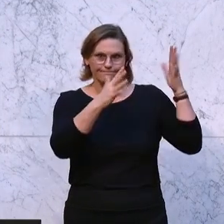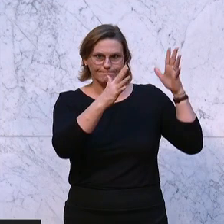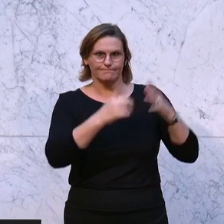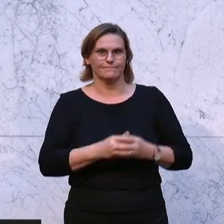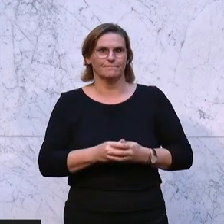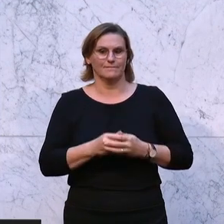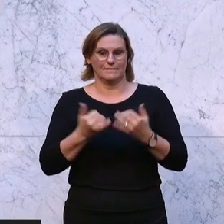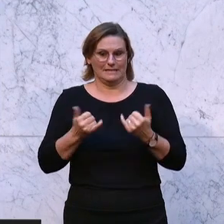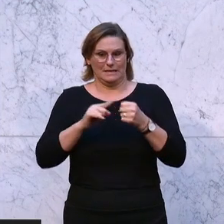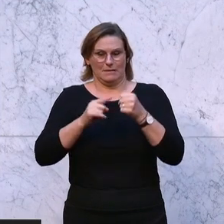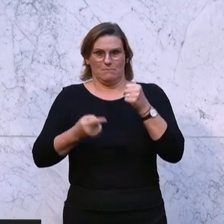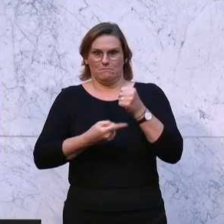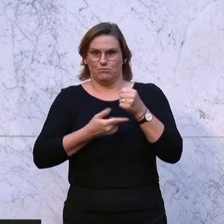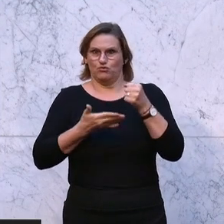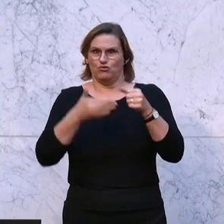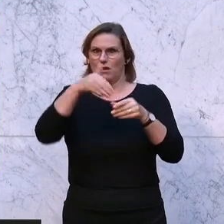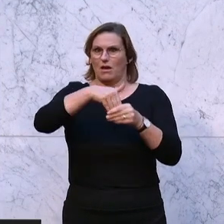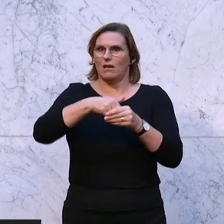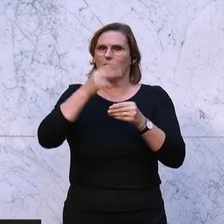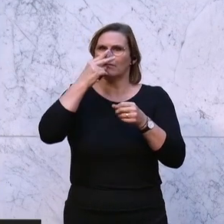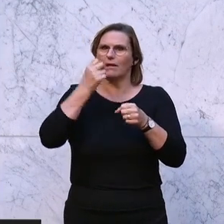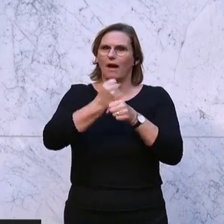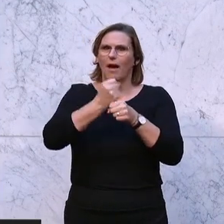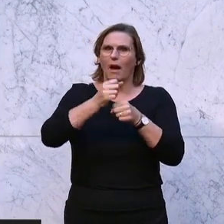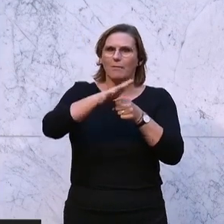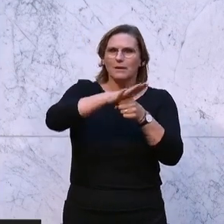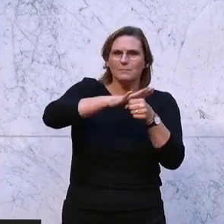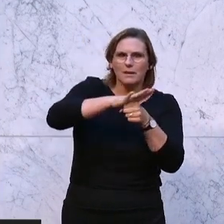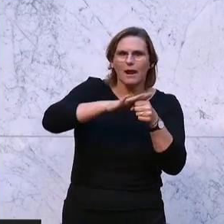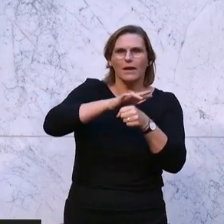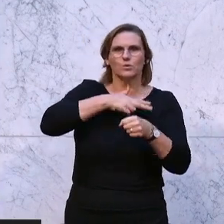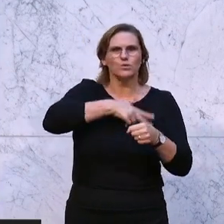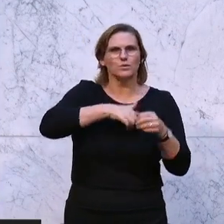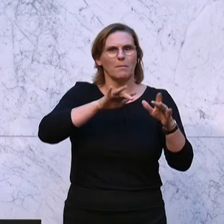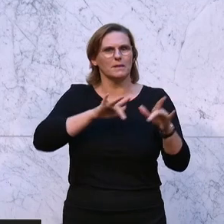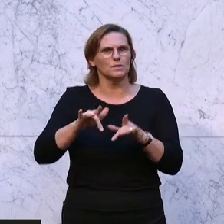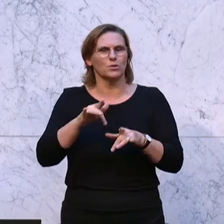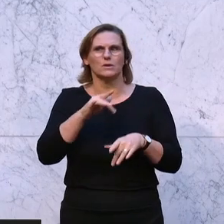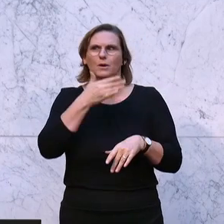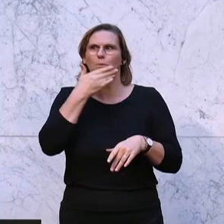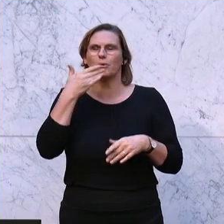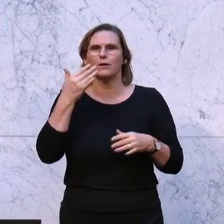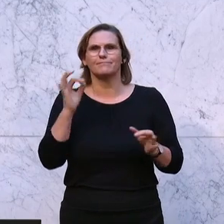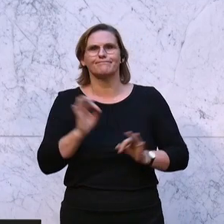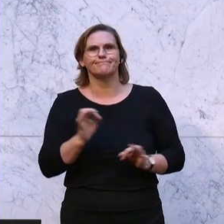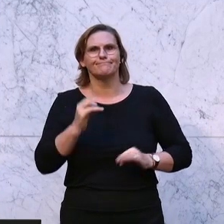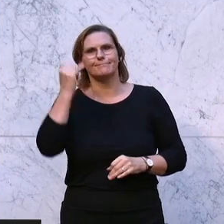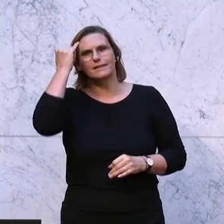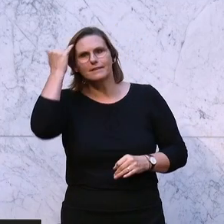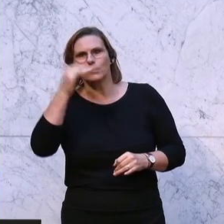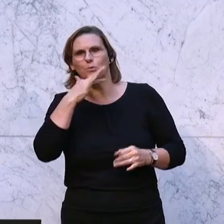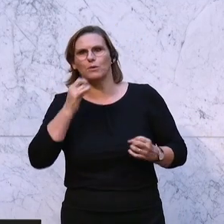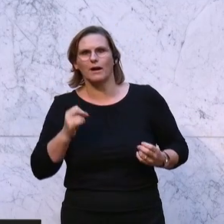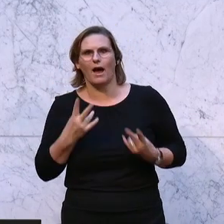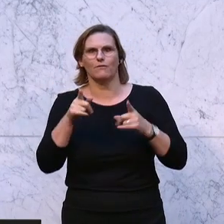Dieses Budget ist im Bereich Arbeitsmarkt, Soziales und Pensionen ideenlos, kraftlos und nicht